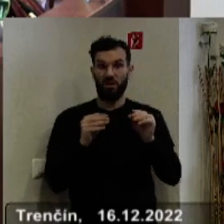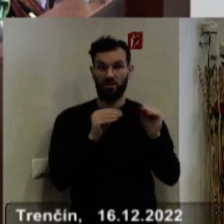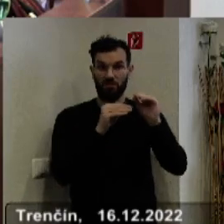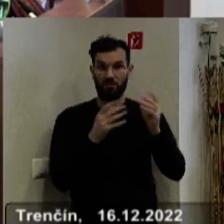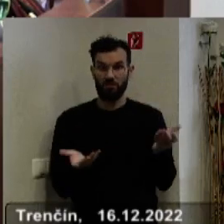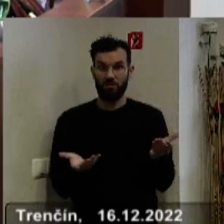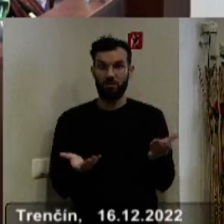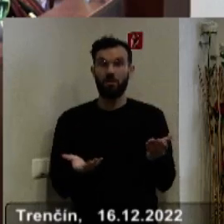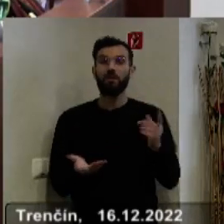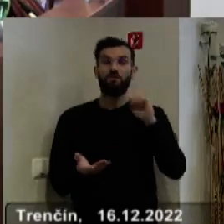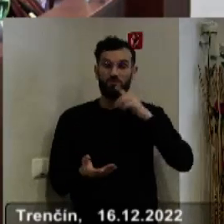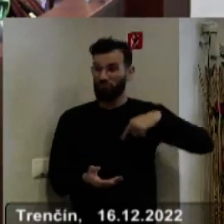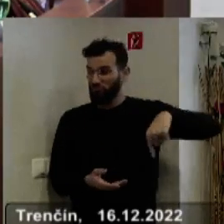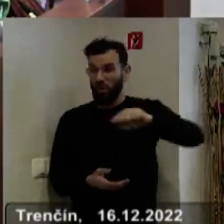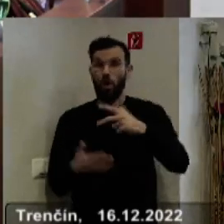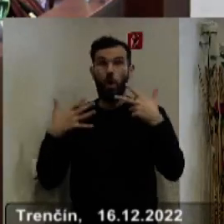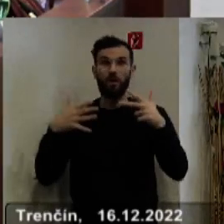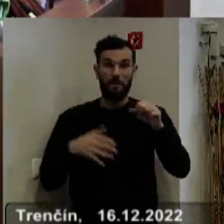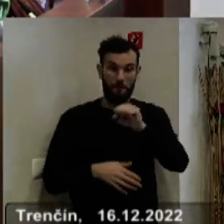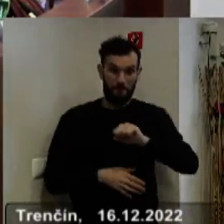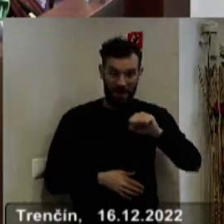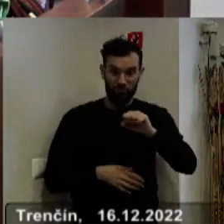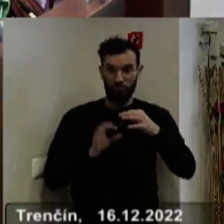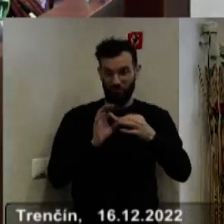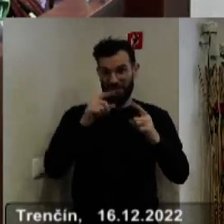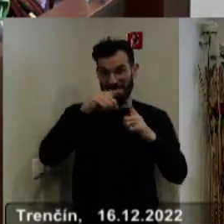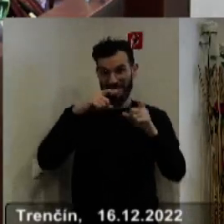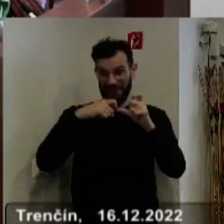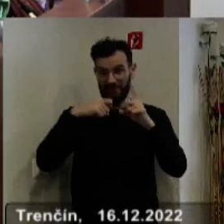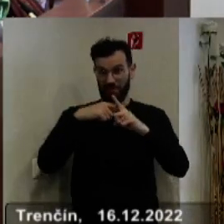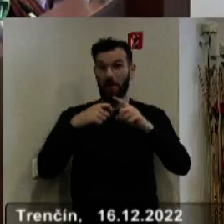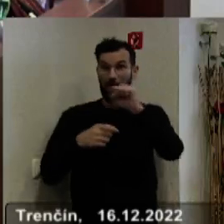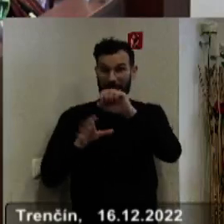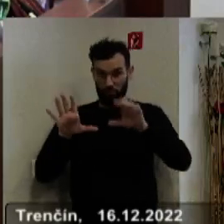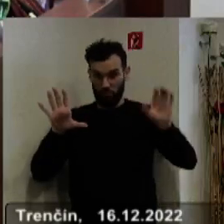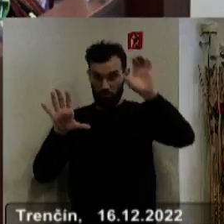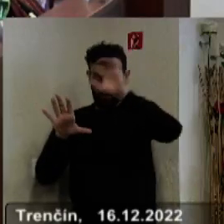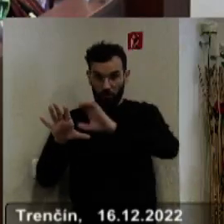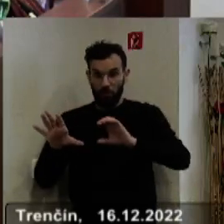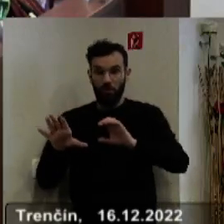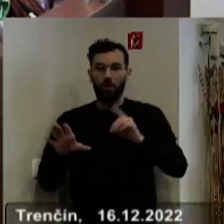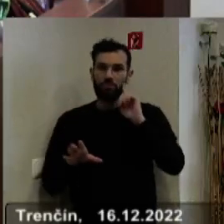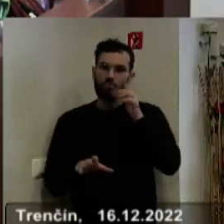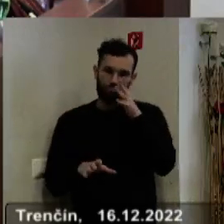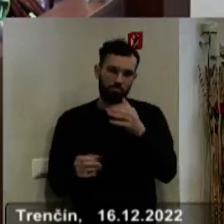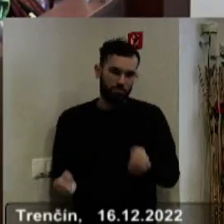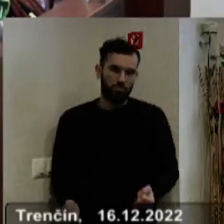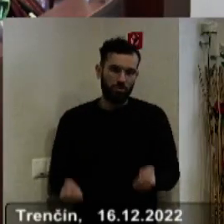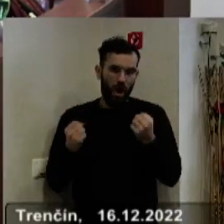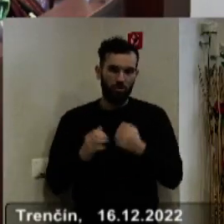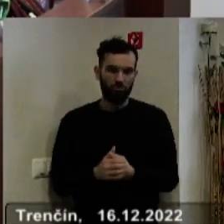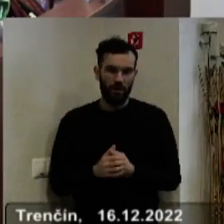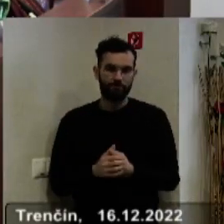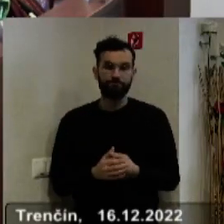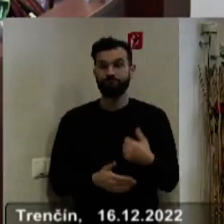aj všetkých 18 miest v rámci Trenčanského samozprávneho kraja a bude to veľmi ťažké a zložité. My